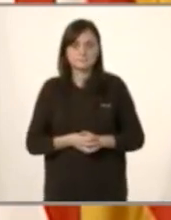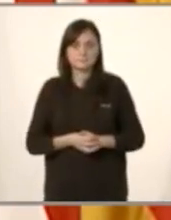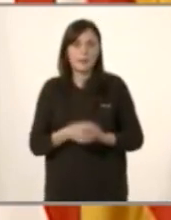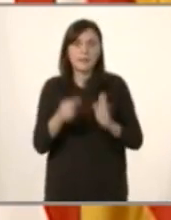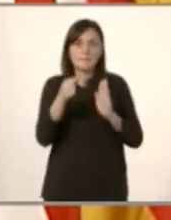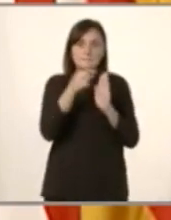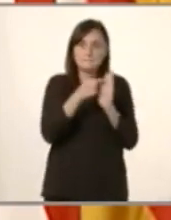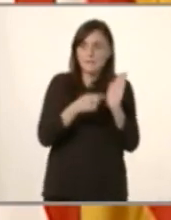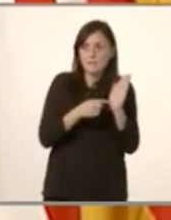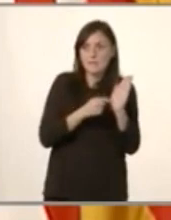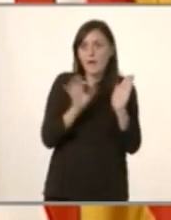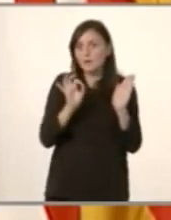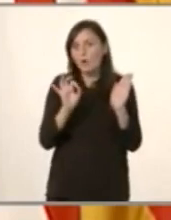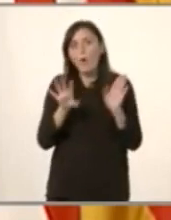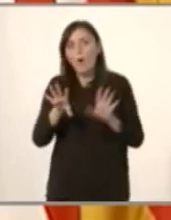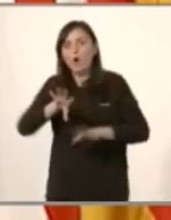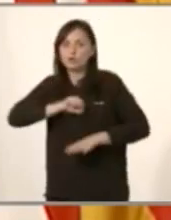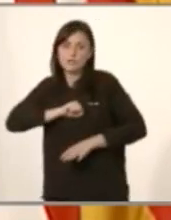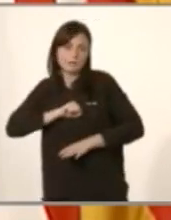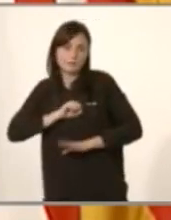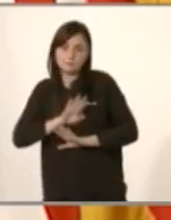Mesures o contagi.